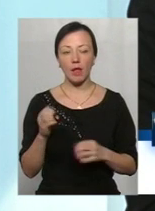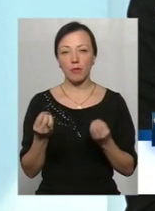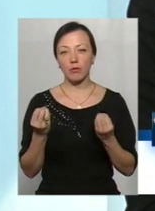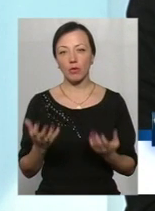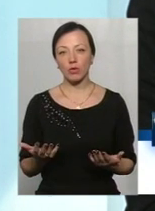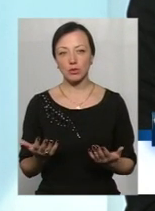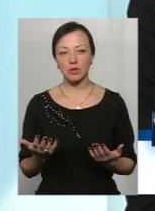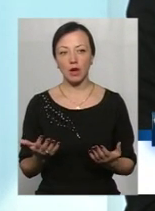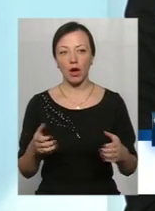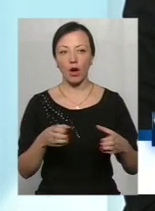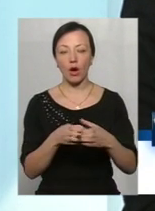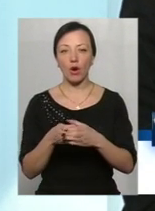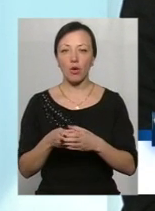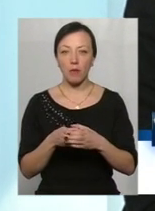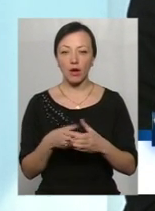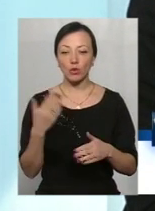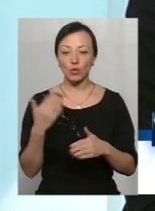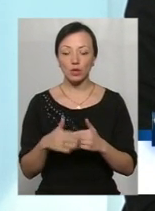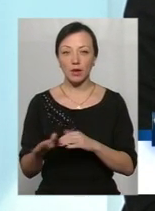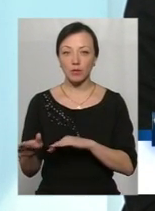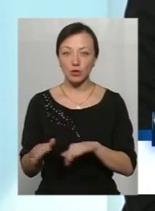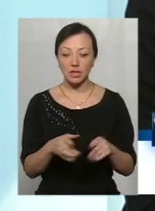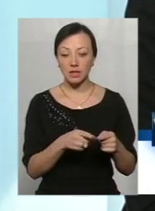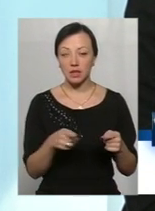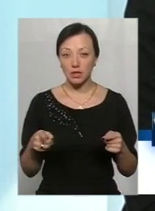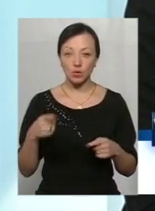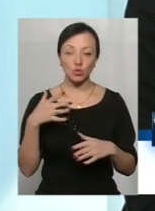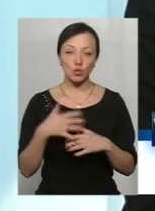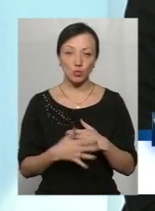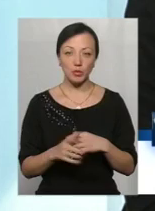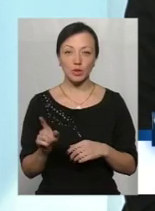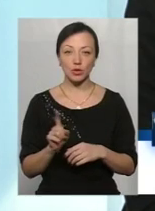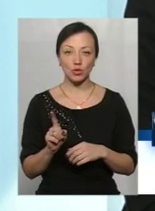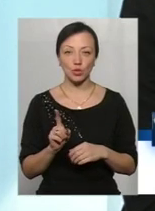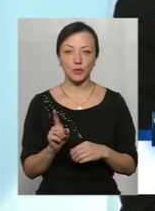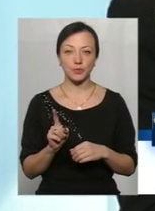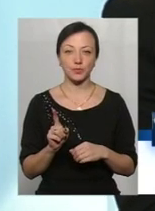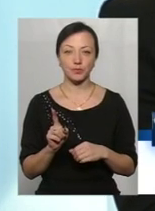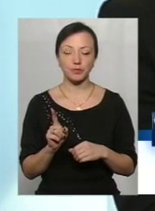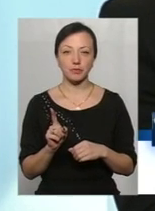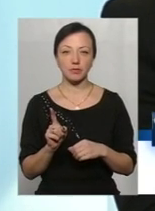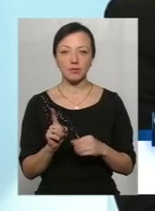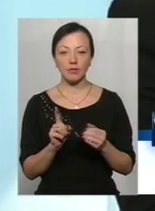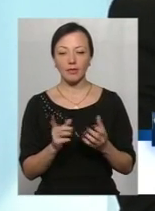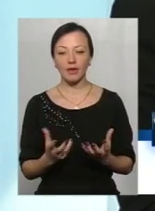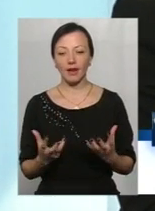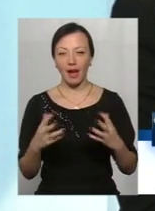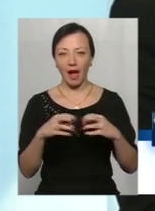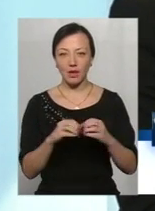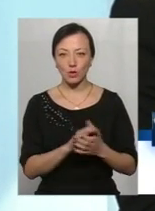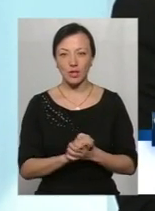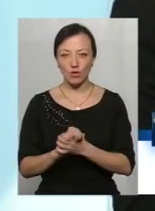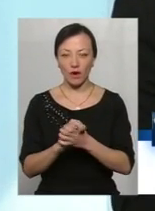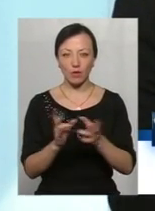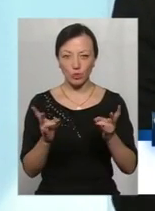ті громади, які певний шлях вже пройшли, які зрозуміли, що асоціювання потрібно,